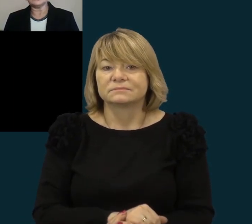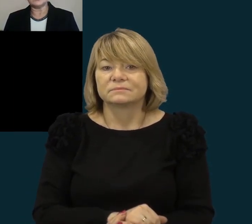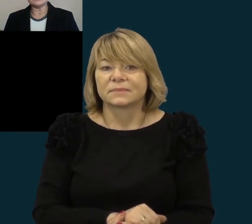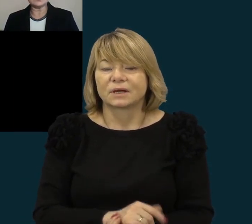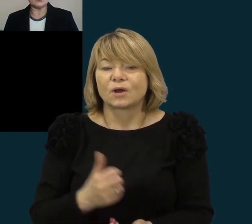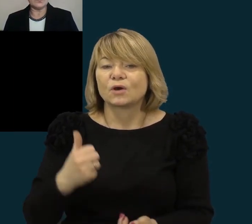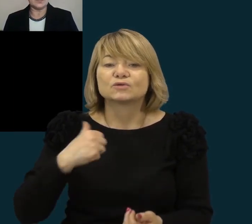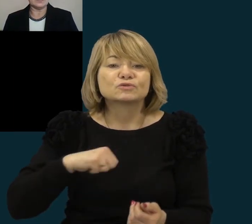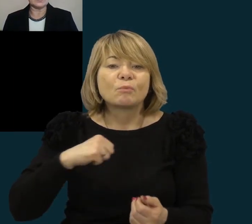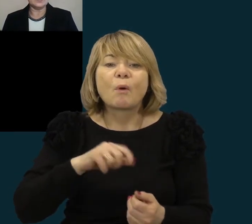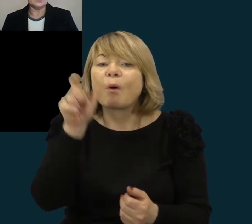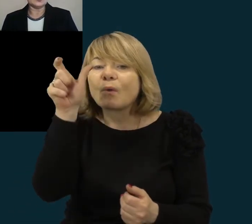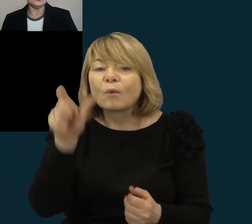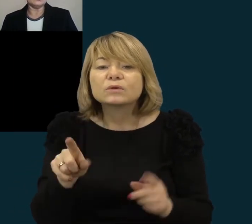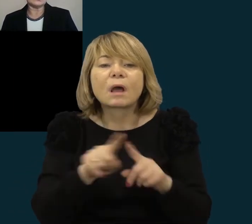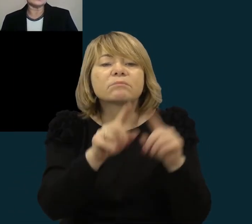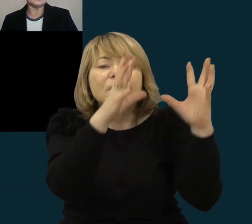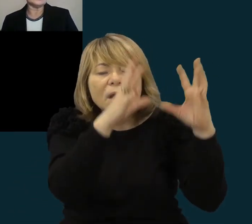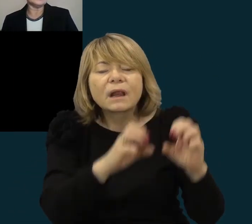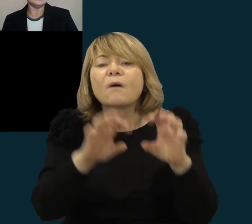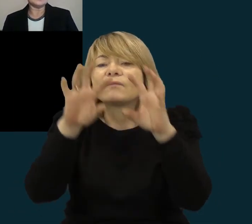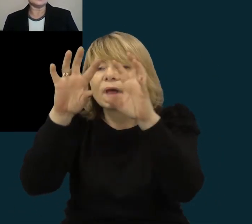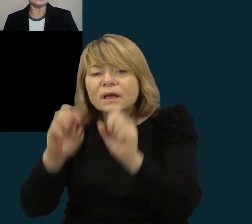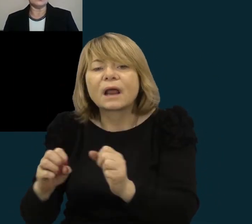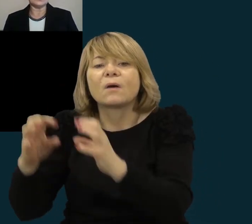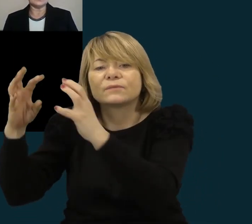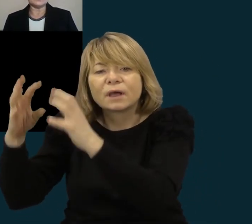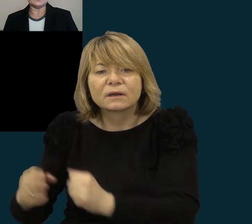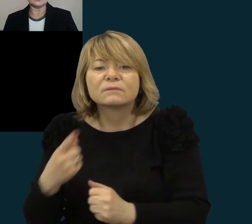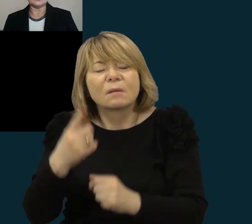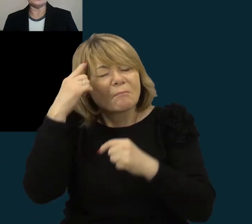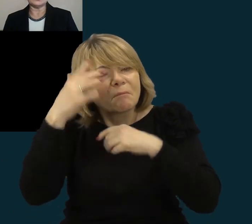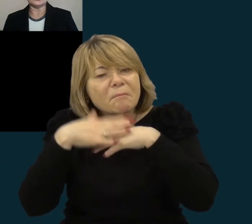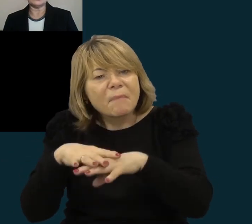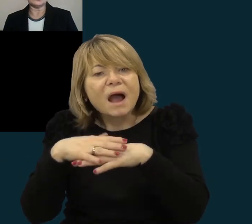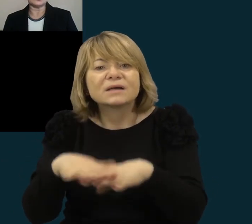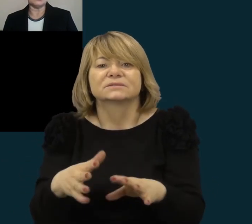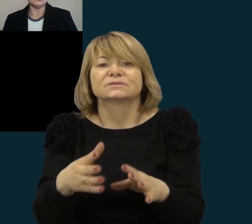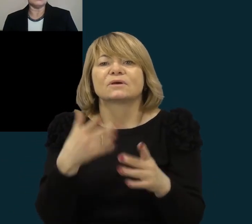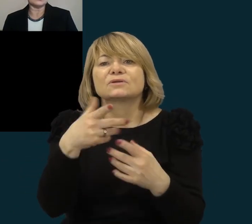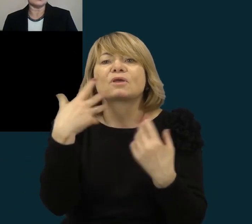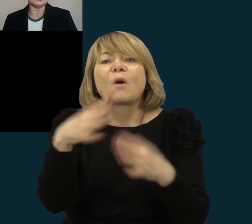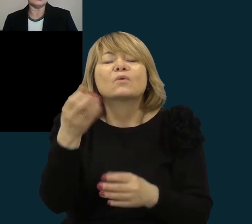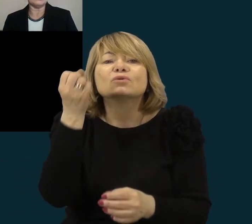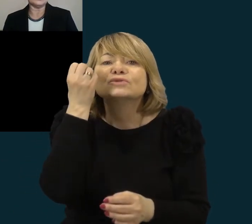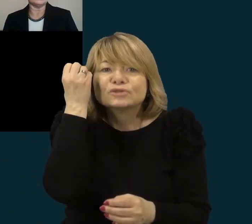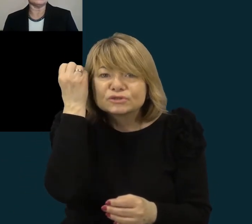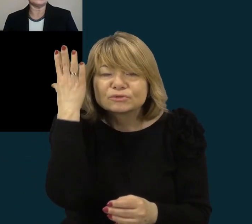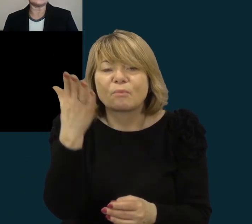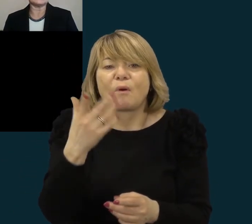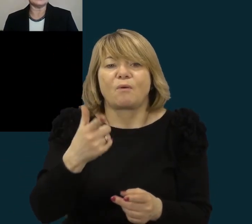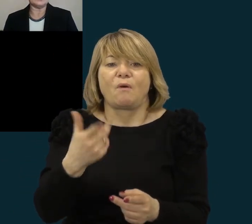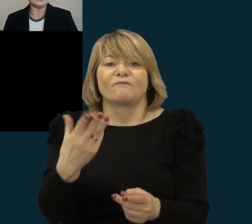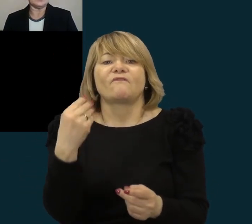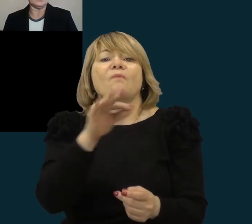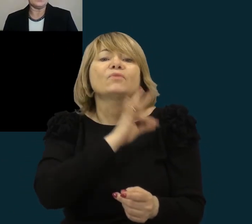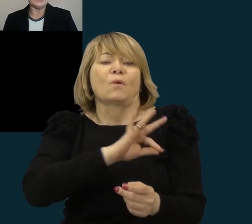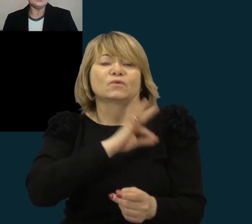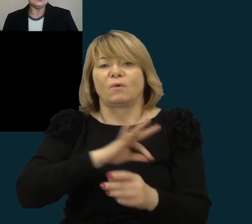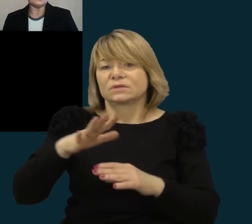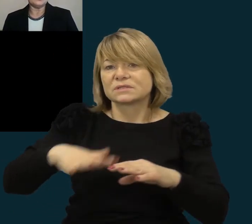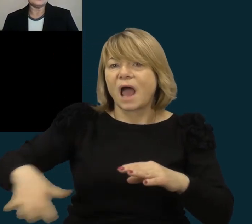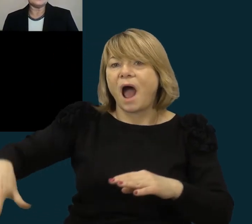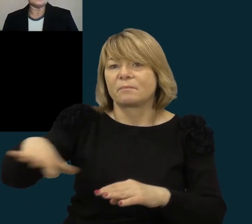yra didžiausias grėvėja. Žmogus, mąstydamas ir suvokdamas prie žastinių kryšius, išmoko visoką Europą į naudotis aplinką.